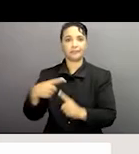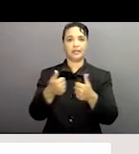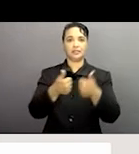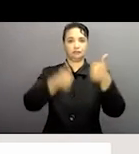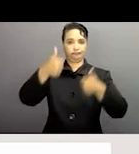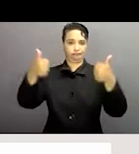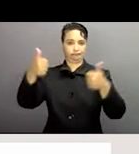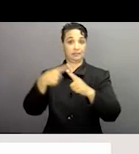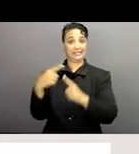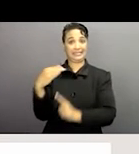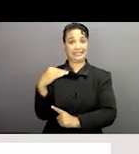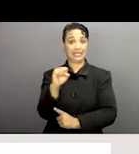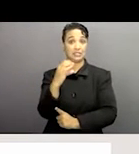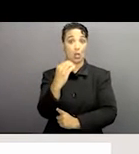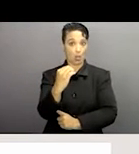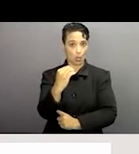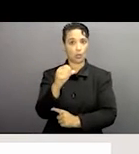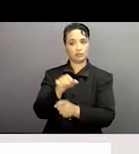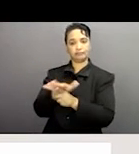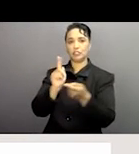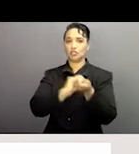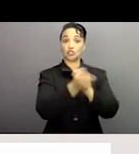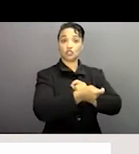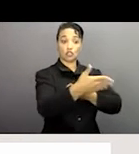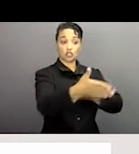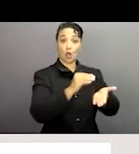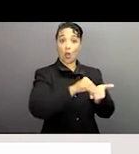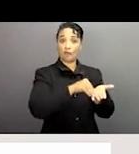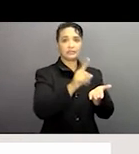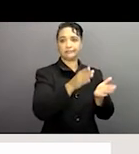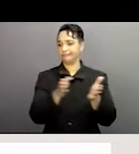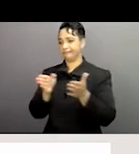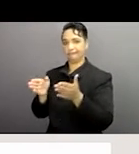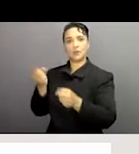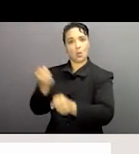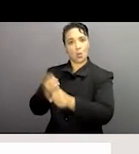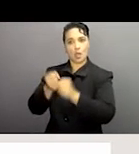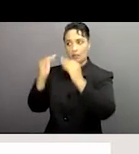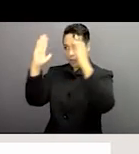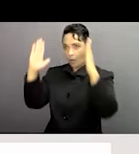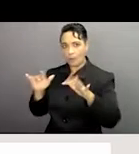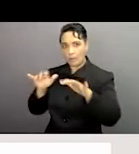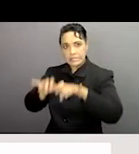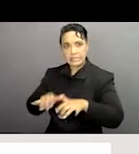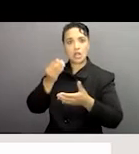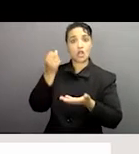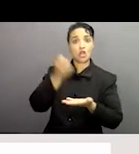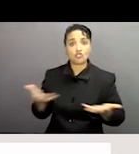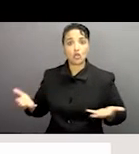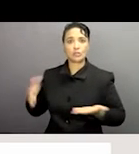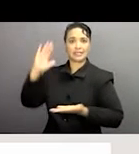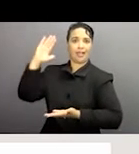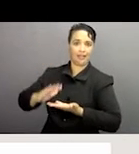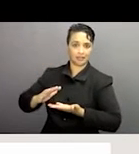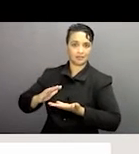autorités, aussi bien que la société civile qui a eu ce manque de ressources, aussi bien